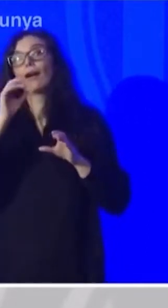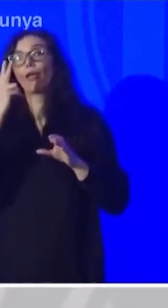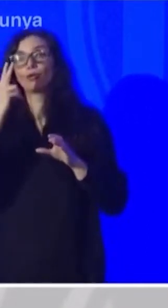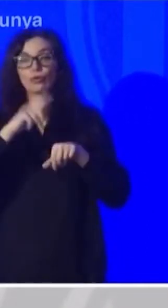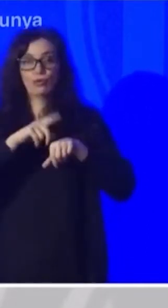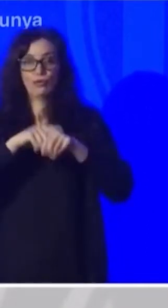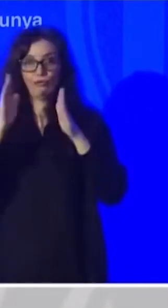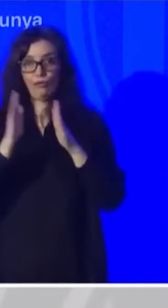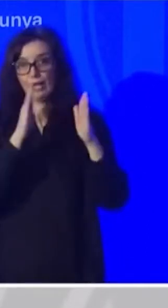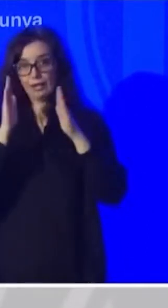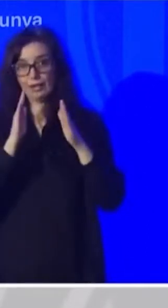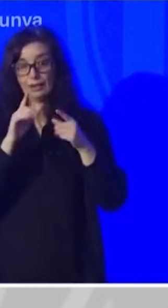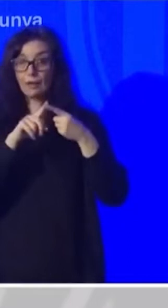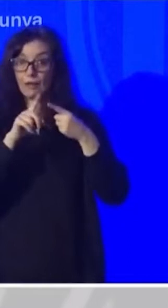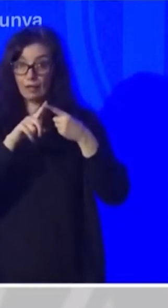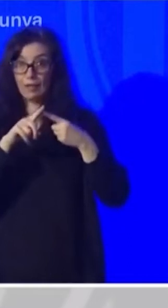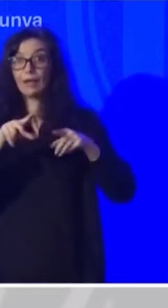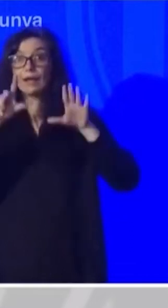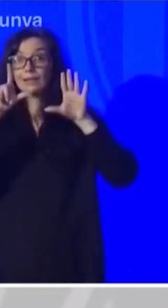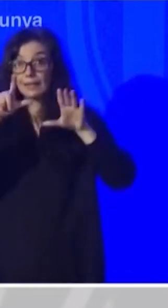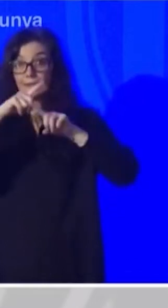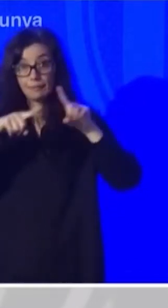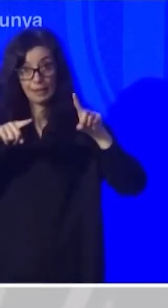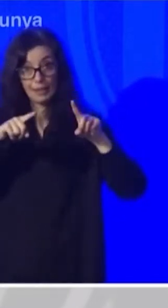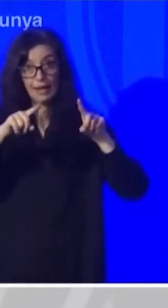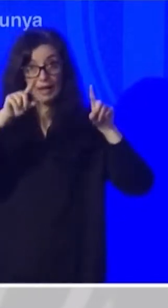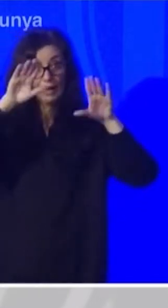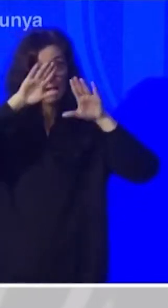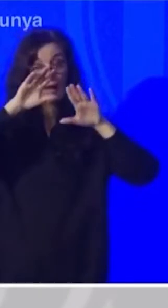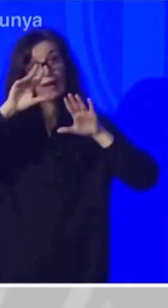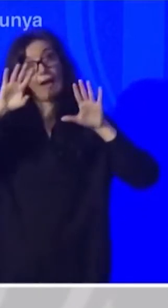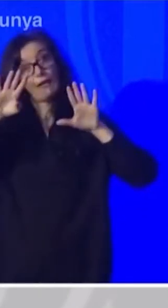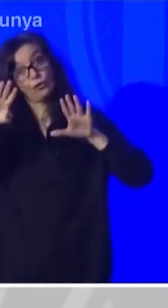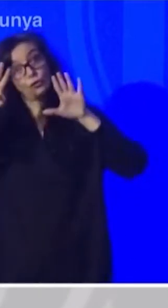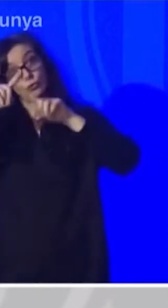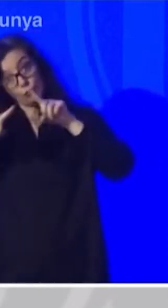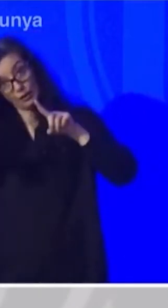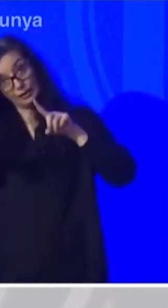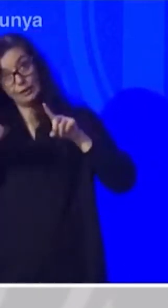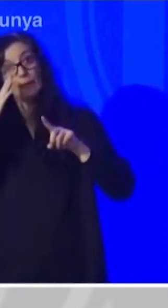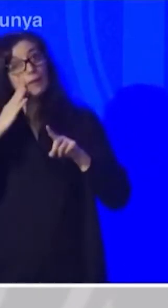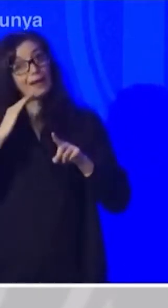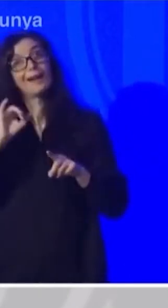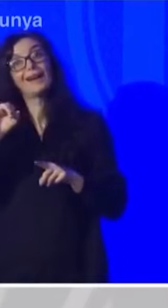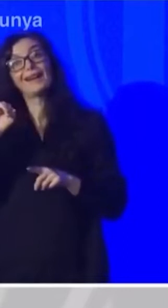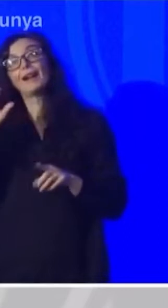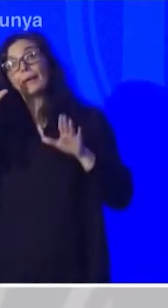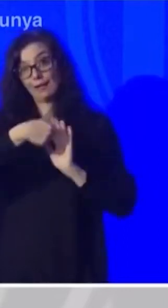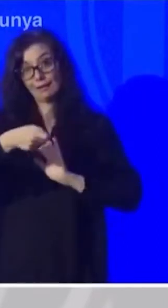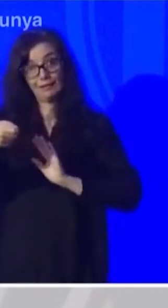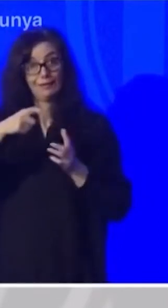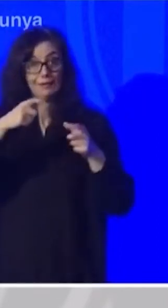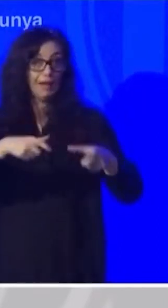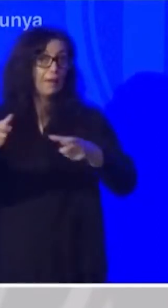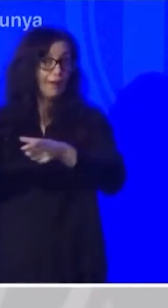franges horàries, de dos quarts de vuit del matí a dos quarts de deu i de la una del migdia fins a dos quarts de quatre.